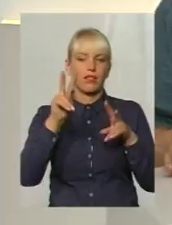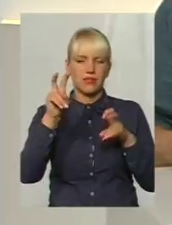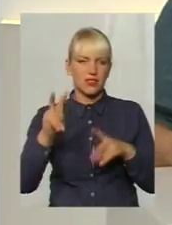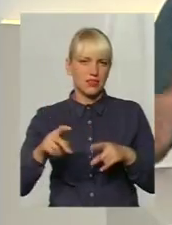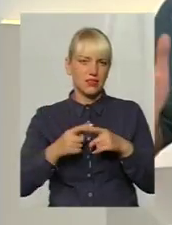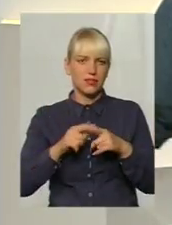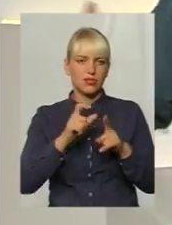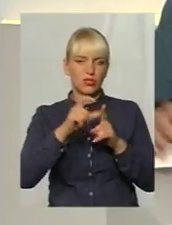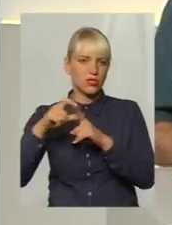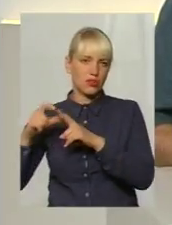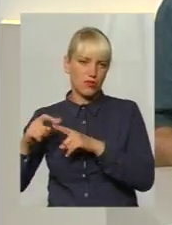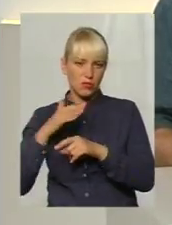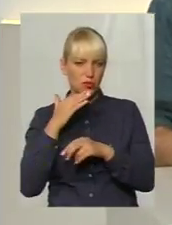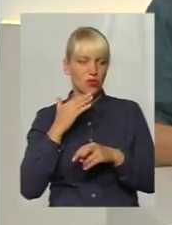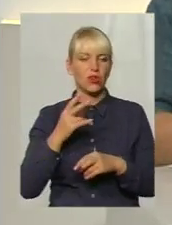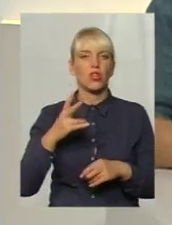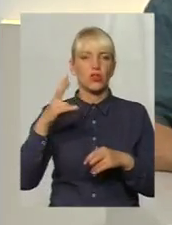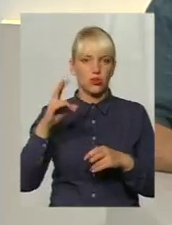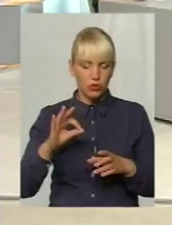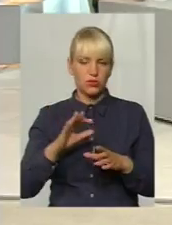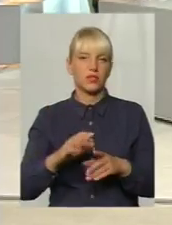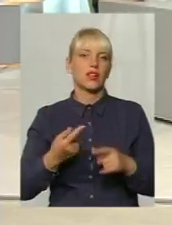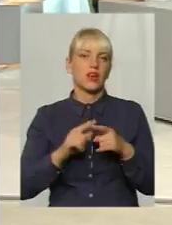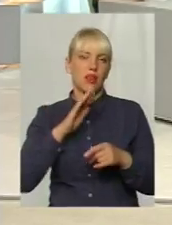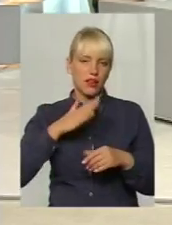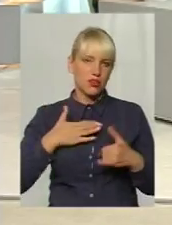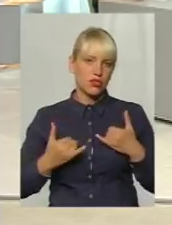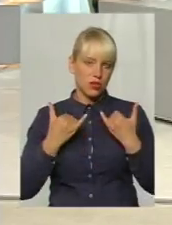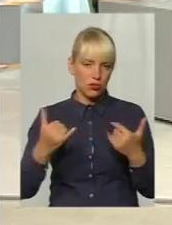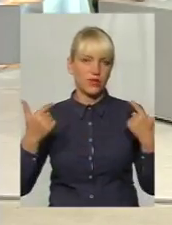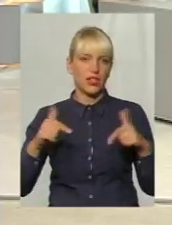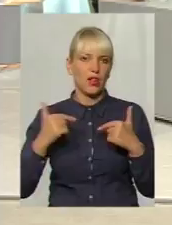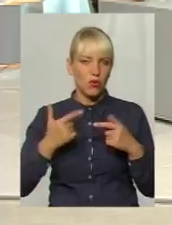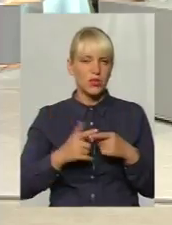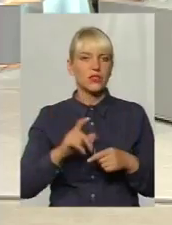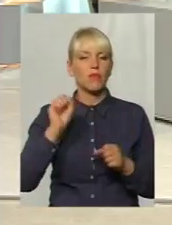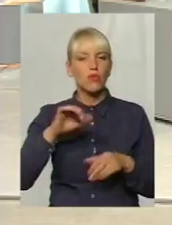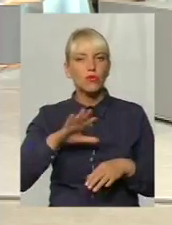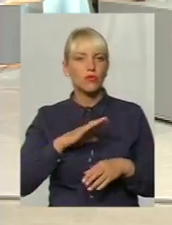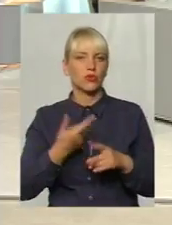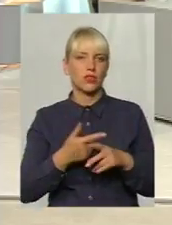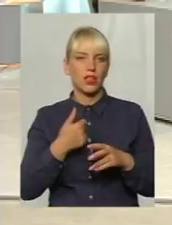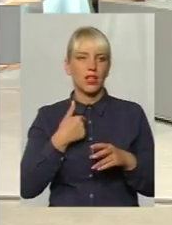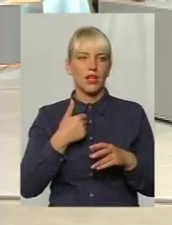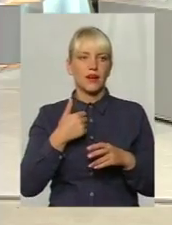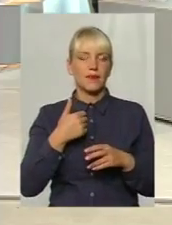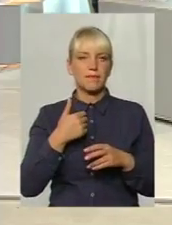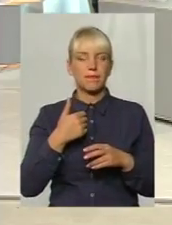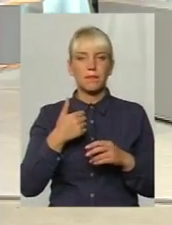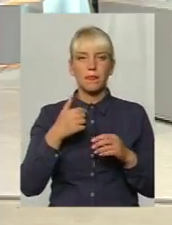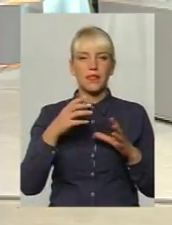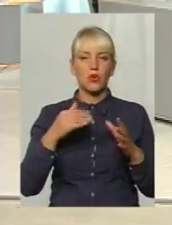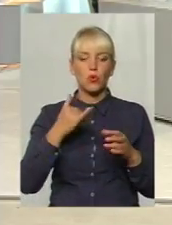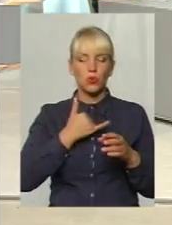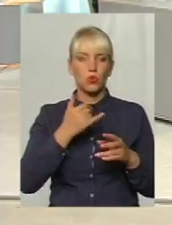терапевтів. Але, ну, я не медик. Отже, шановні ви наші рості, можливо, все ж таки, я неправильно окресли нашу тему, і все в